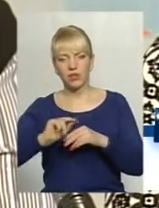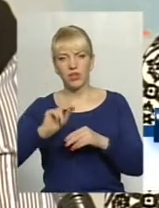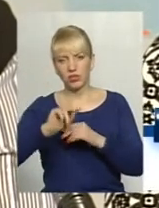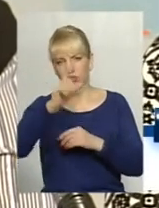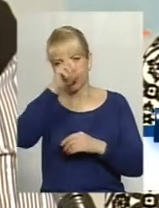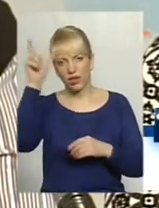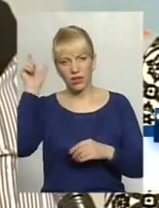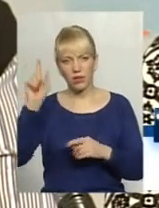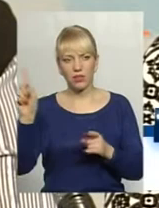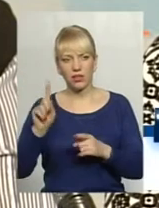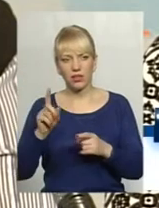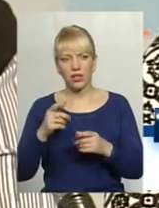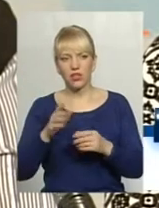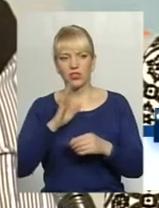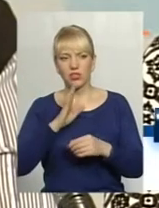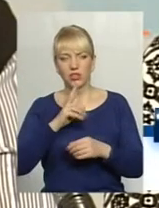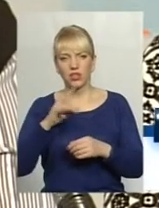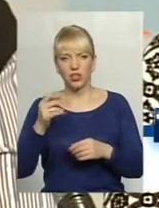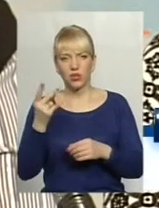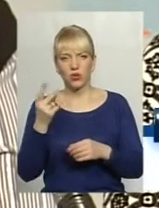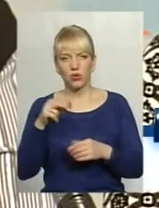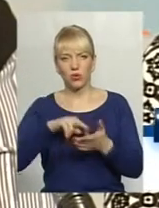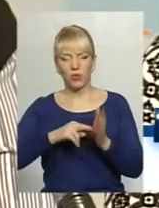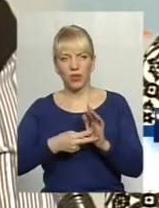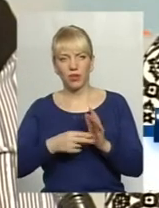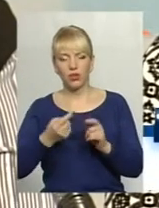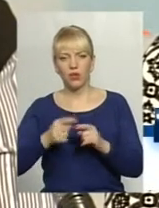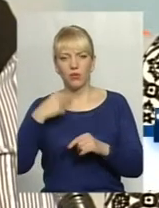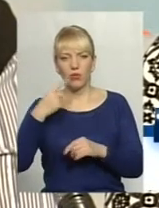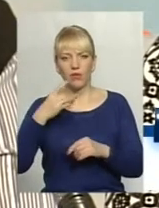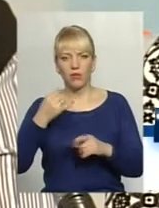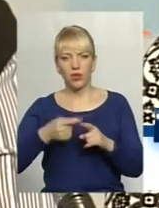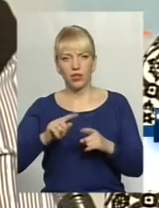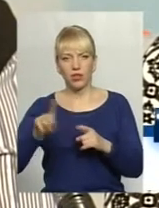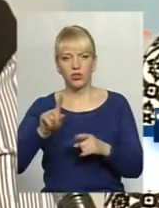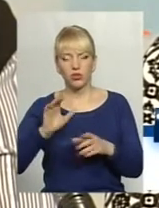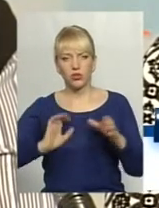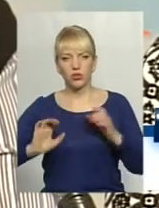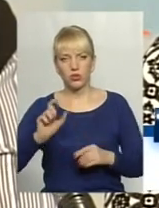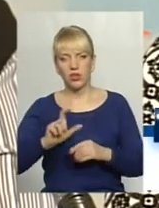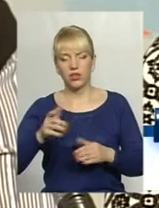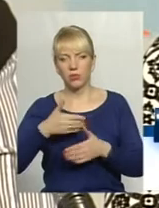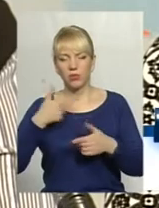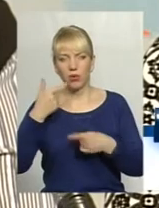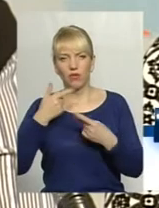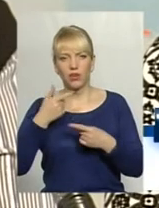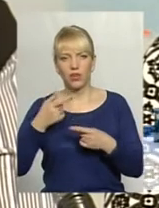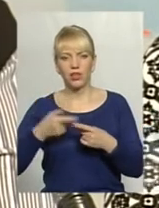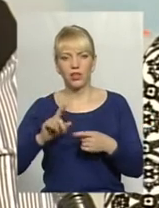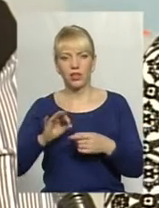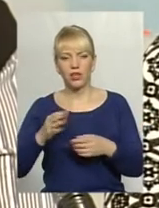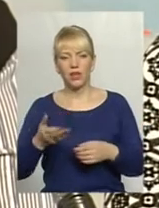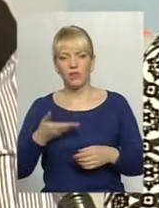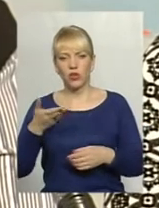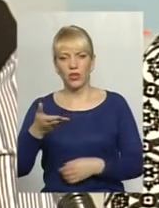академії під назвою «Жінки другого плану». Ішлося про те, що зі студентами донеслася